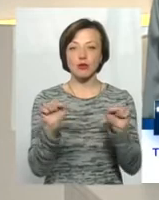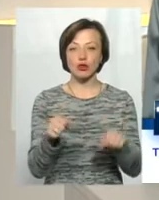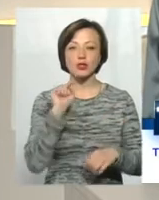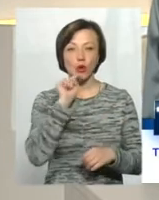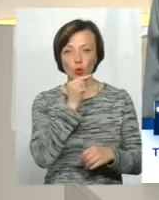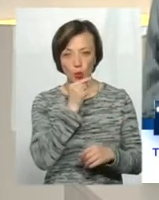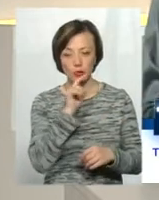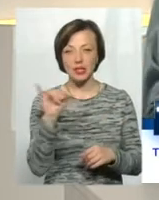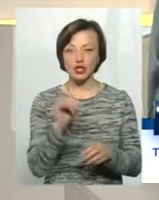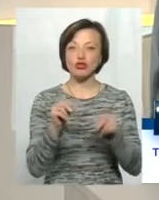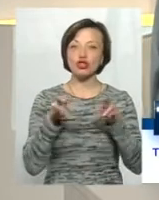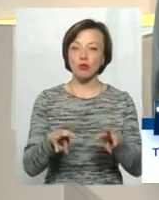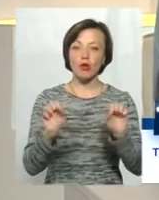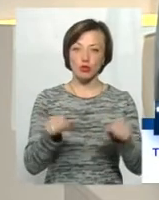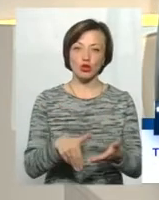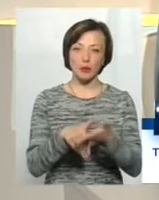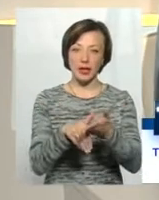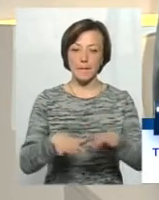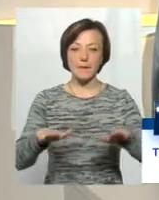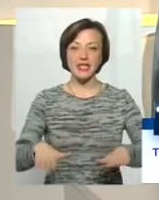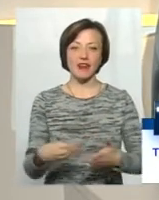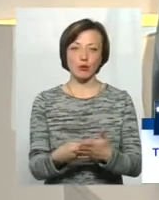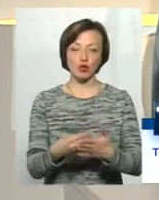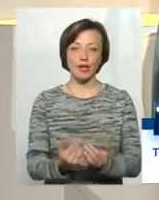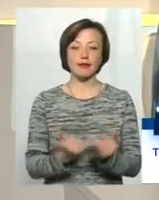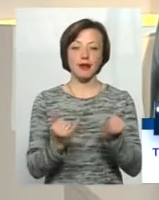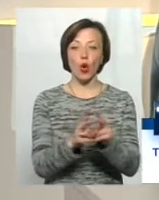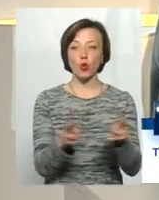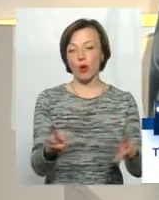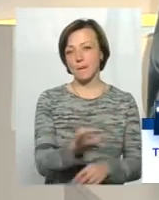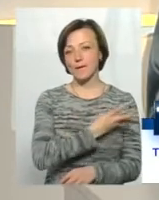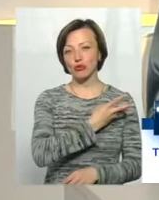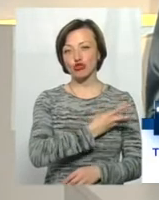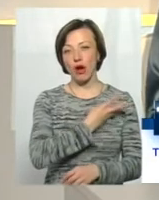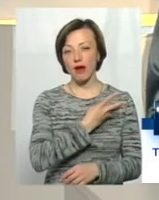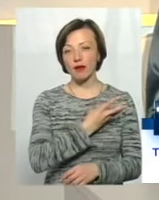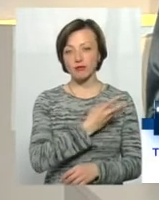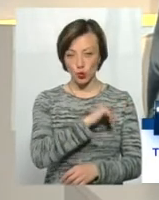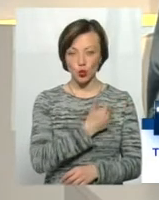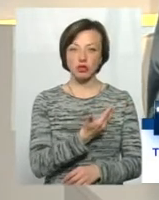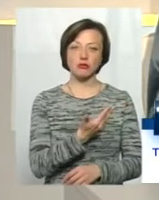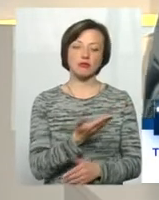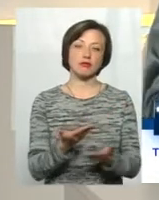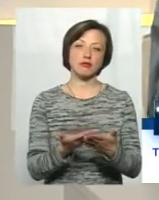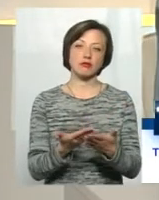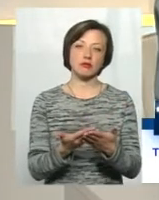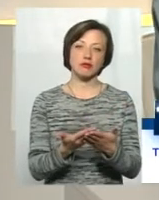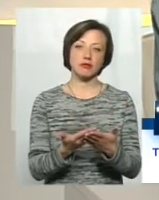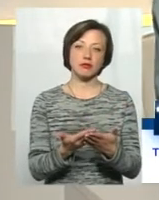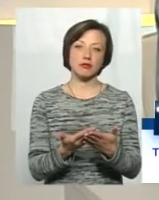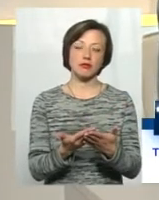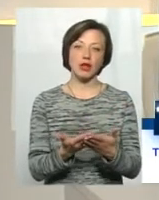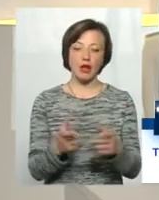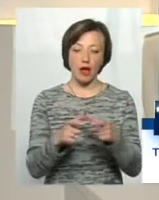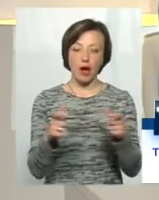зекономити, і чим може допомогти місцевий бюджет для тих, хто бажає, принаймні, аби в